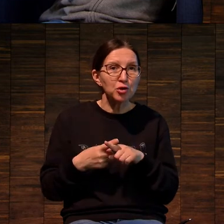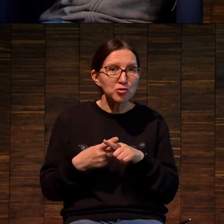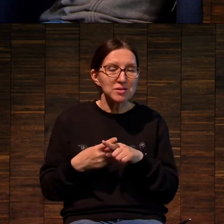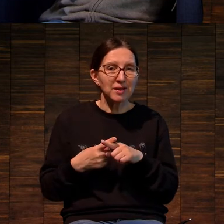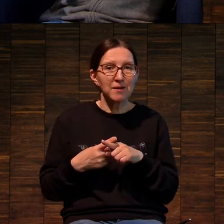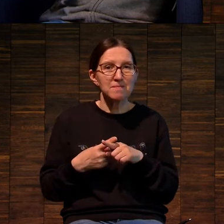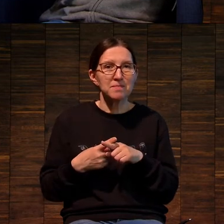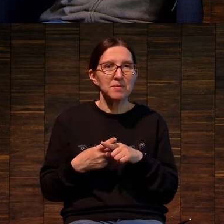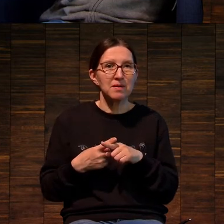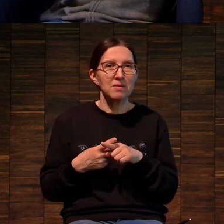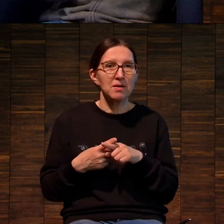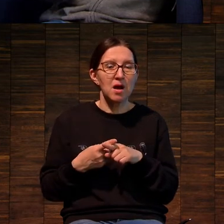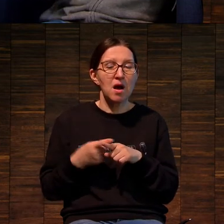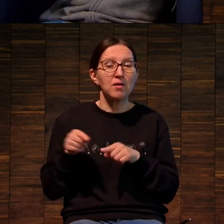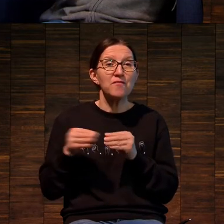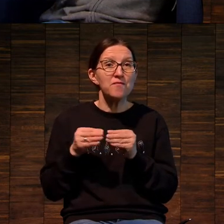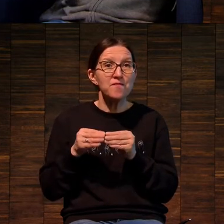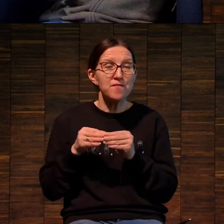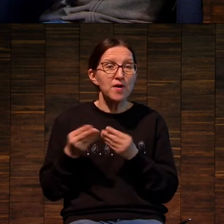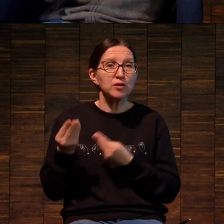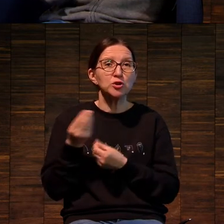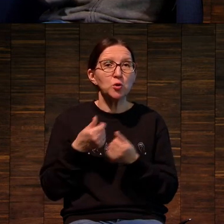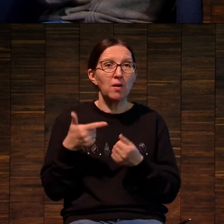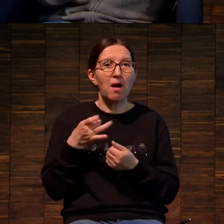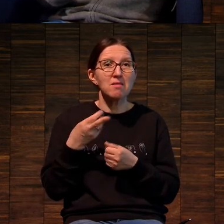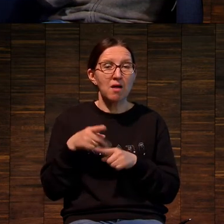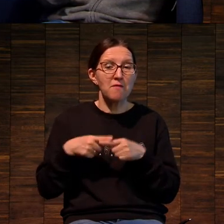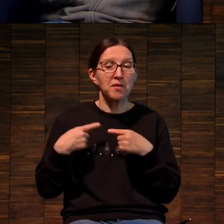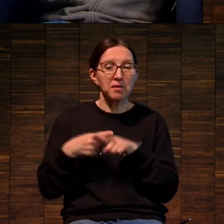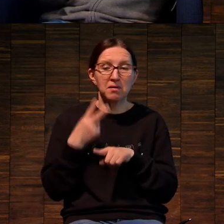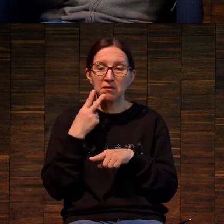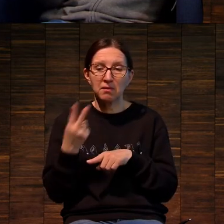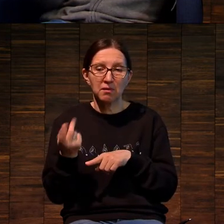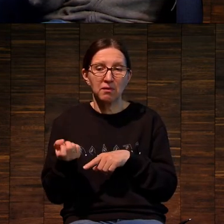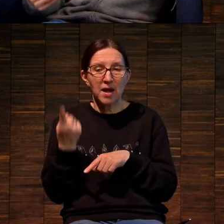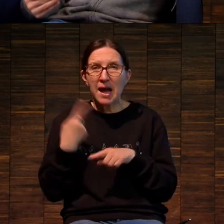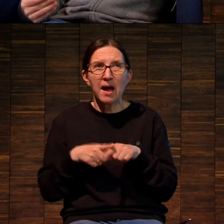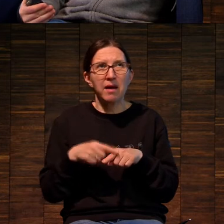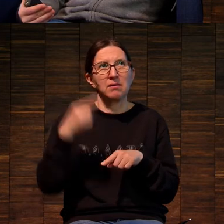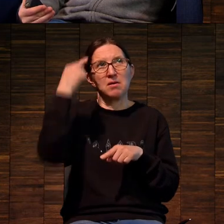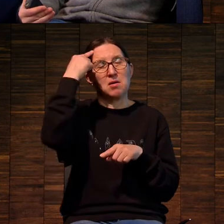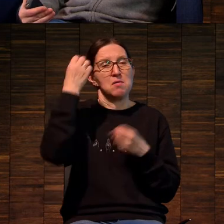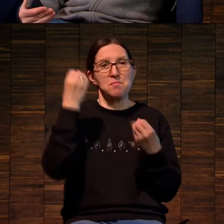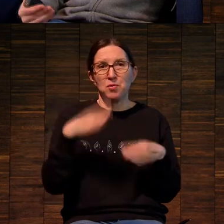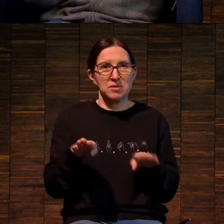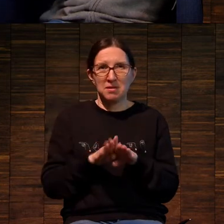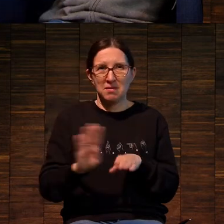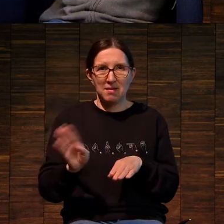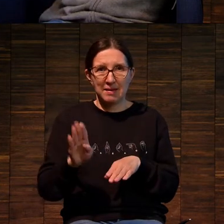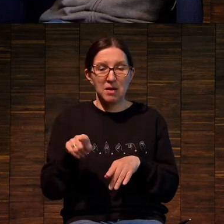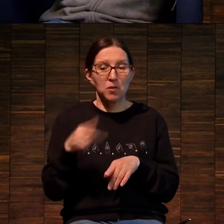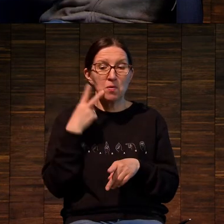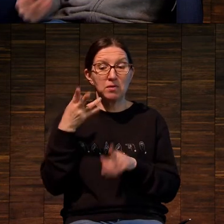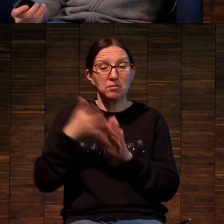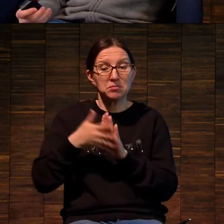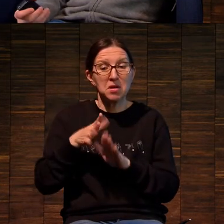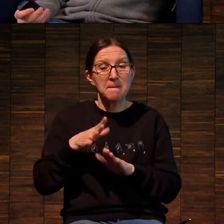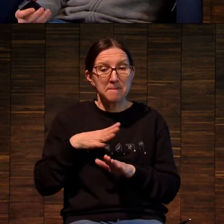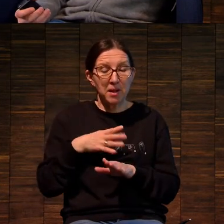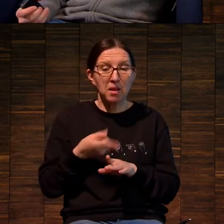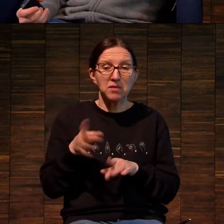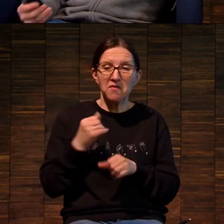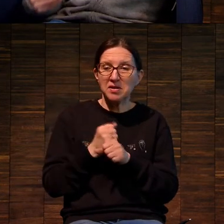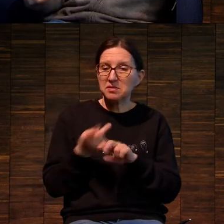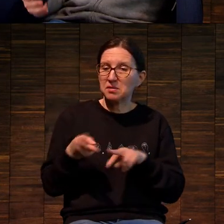параметрами шелкографии, где-то он сталкивался с этой техникой, то есть это не просто так к нему прилетело, а давайте делать на